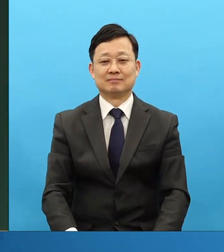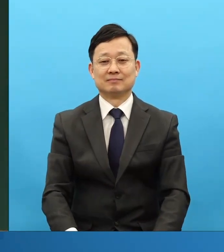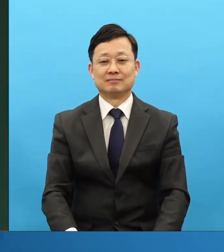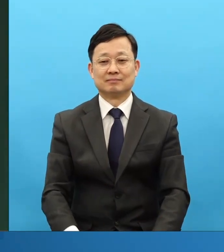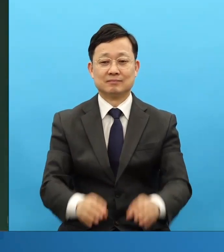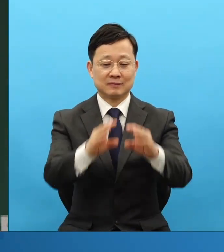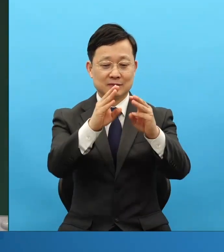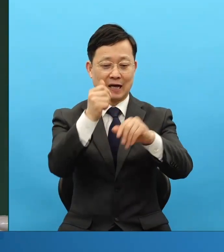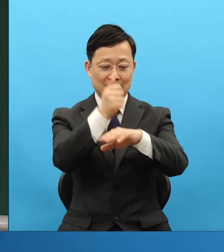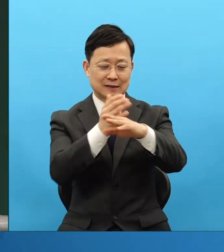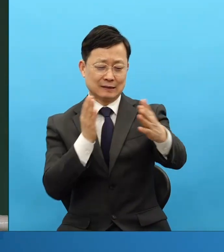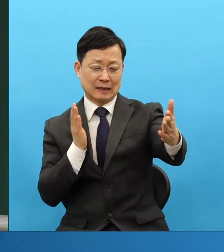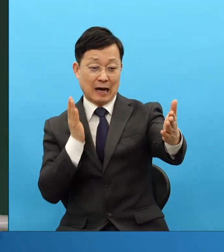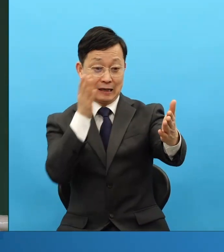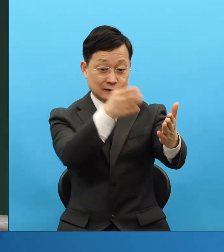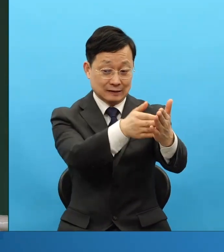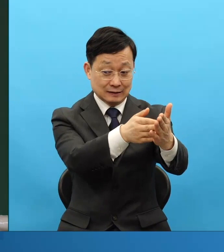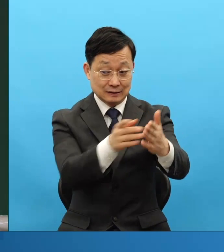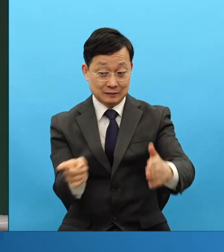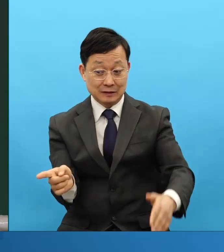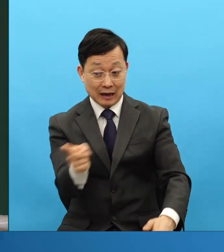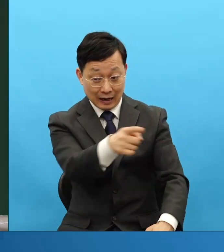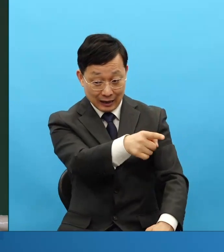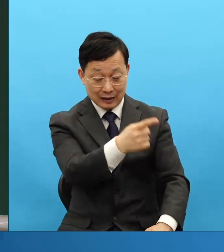땅 끝까지로 정인이 되리라.